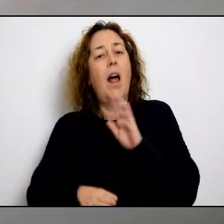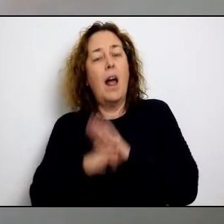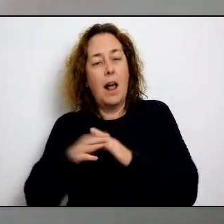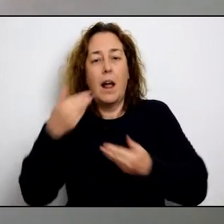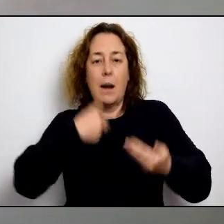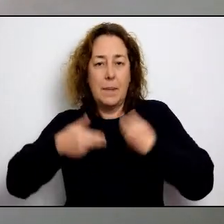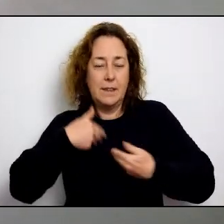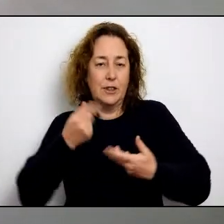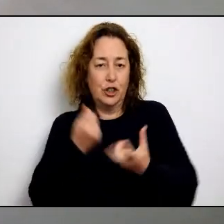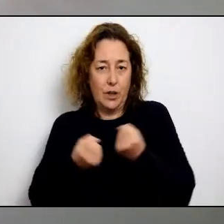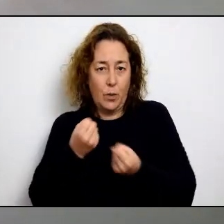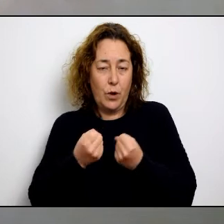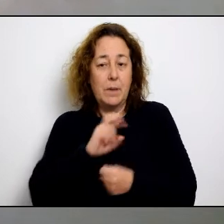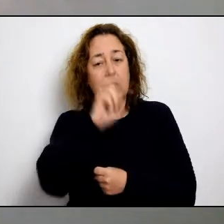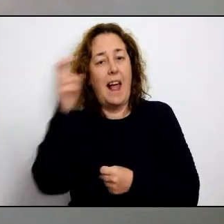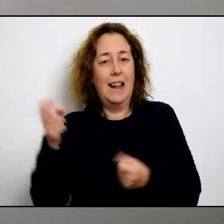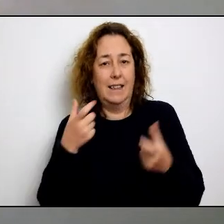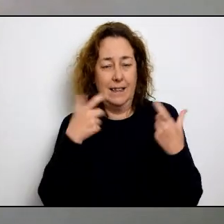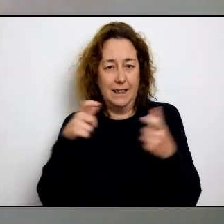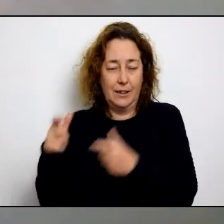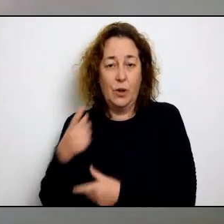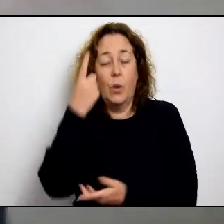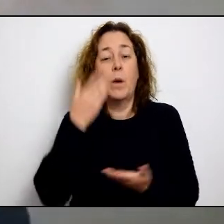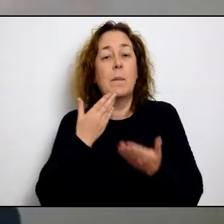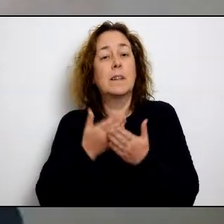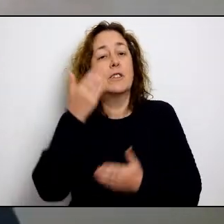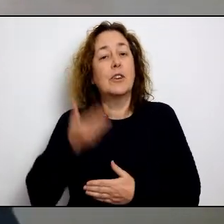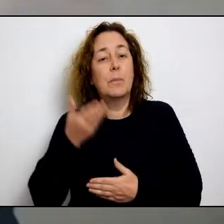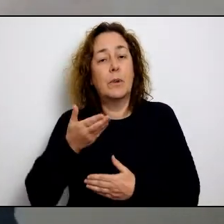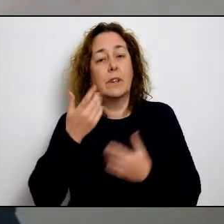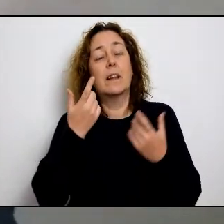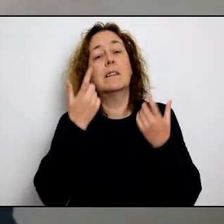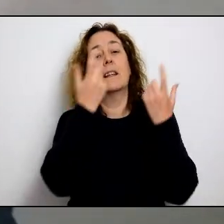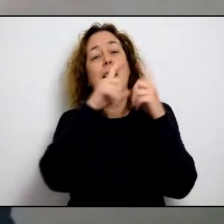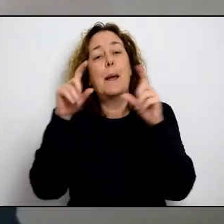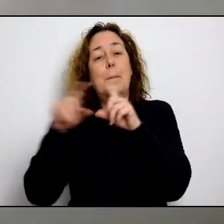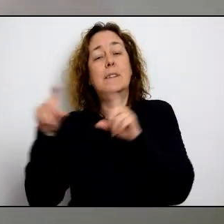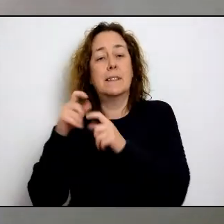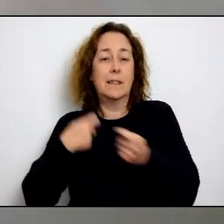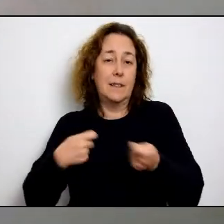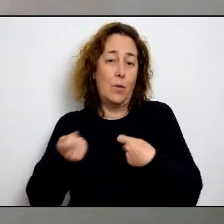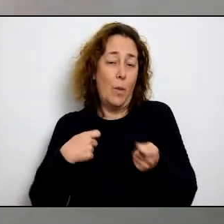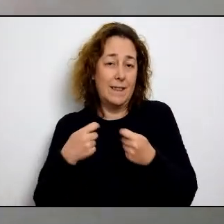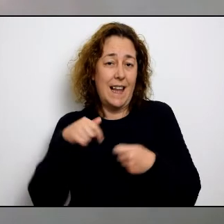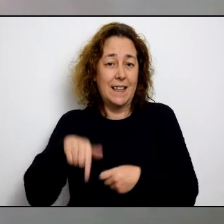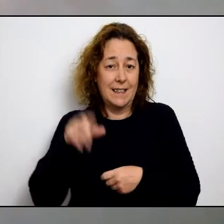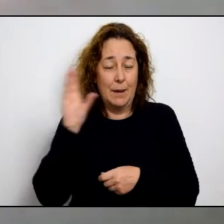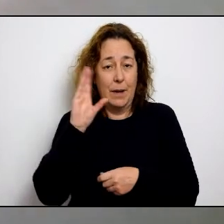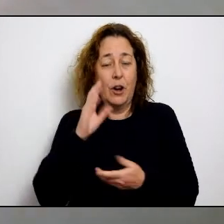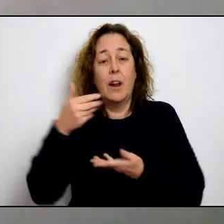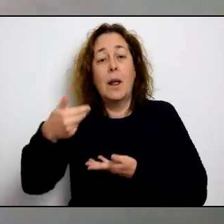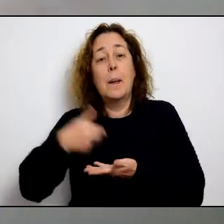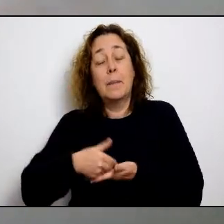i que està coordinada a nivell de les administracions públiques i del sector privat però seguint tenint peticions a nivell econòmic que m'ho arriben per part d'altres sectors.